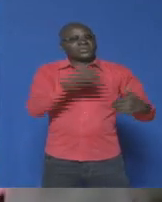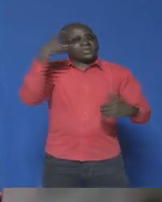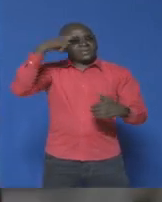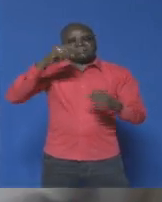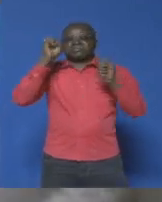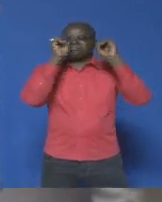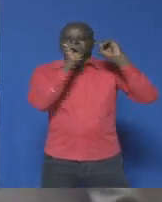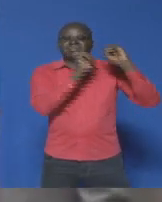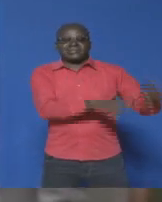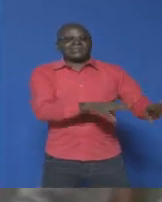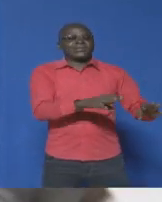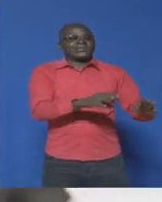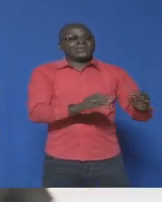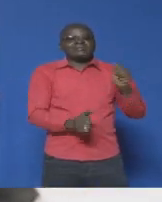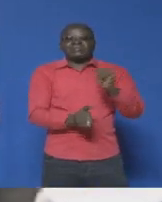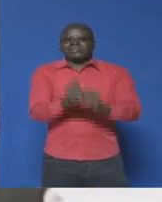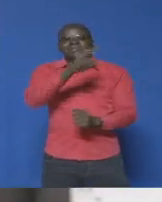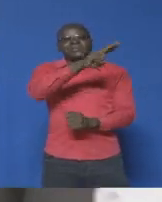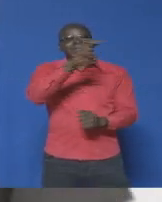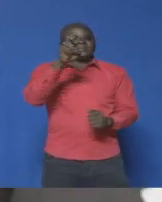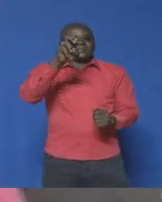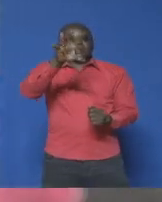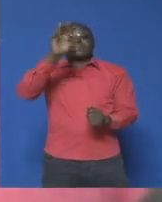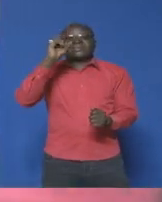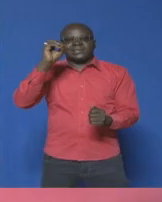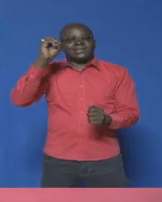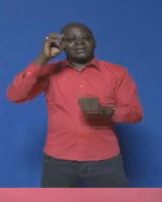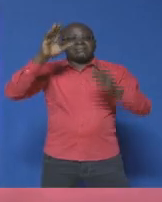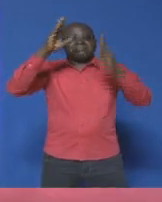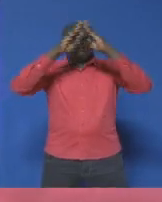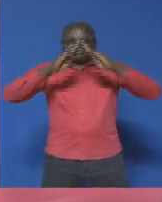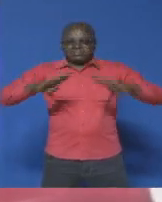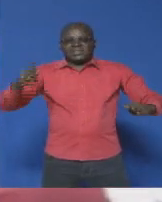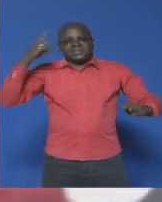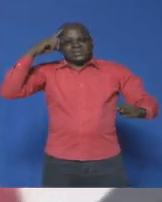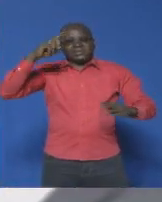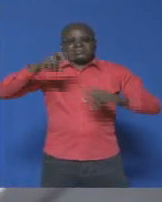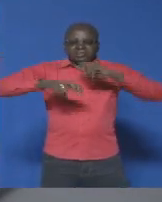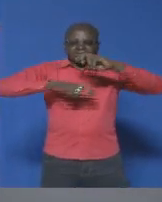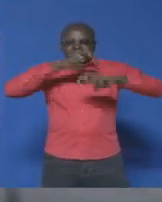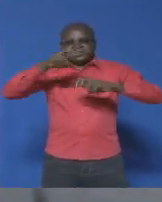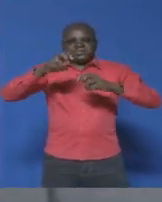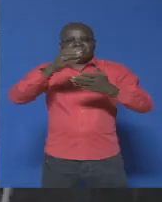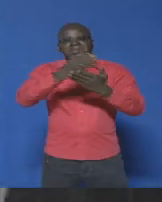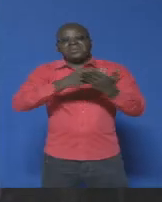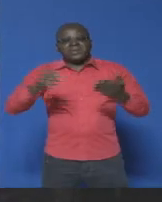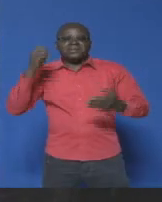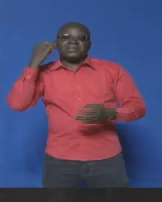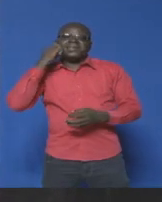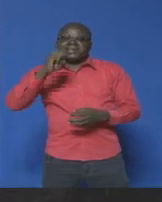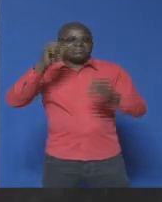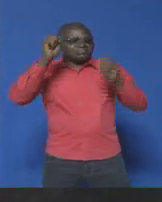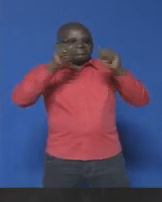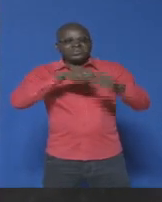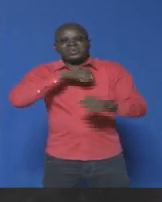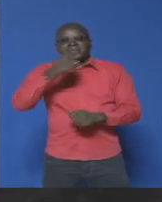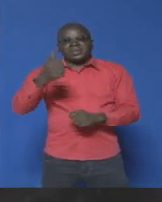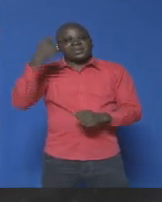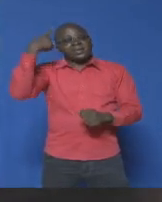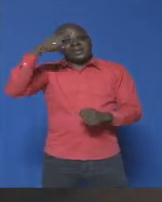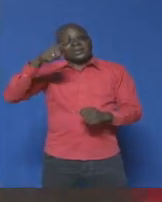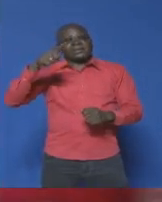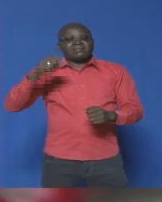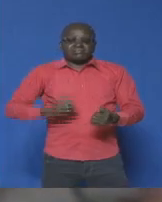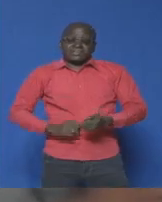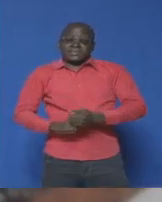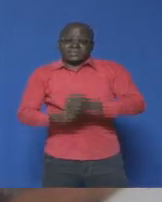Près de 2500 maisons ont été fouillées sur la côte sinistrée. La moitié d'entre elles sont inhabitables en l'état et les secours continuent de